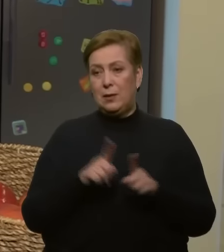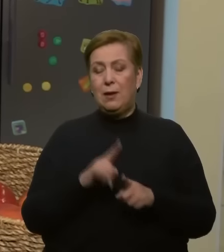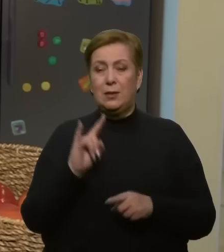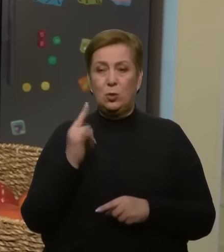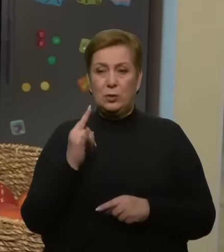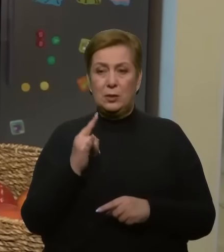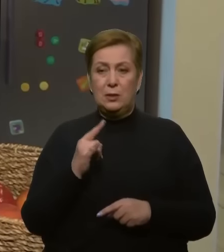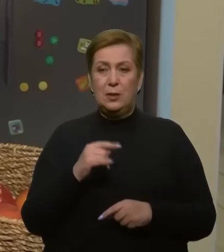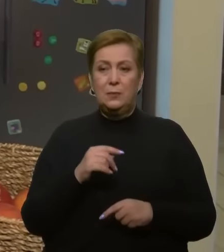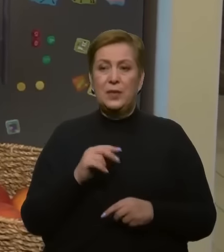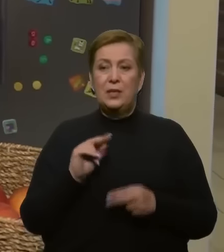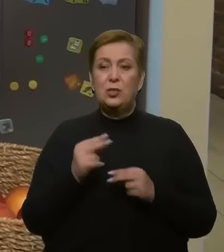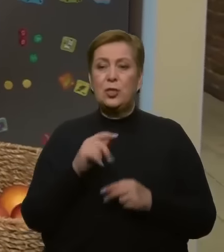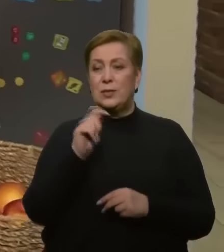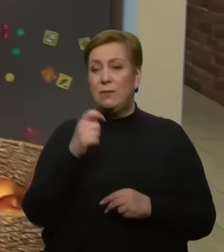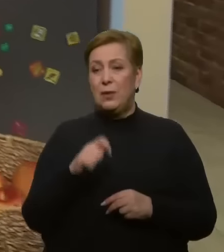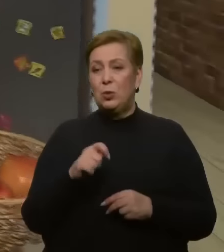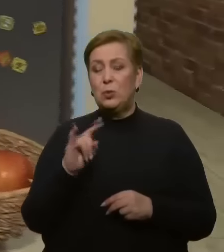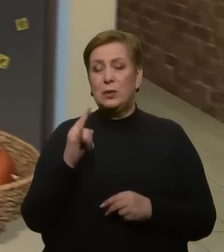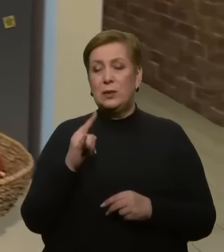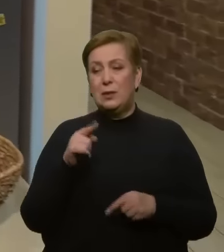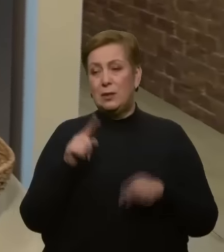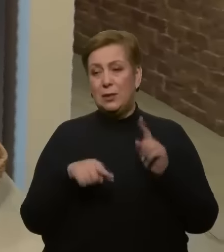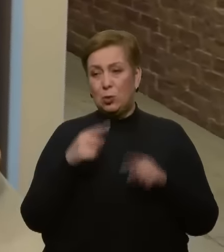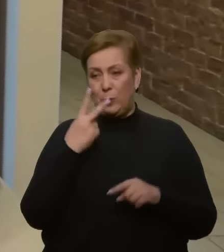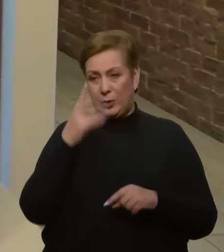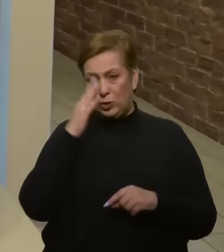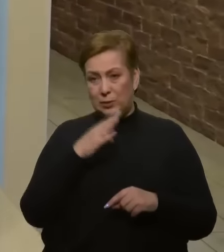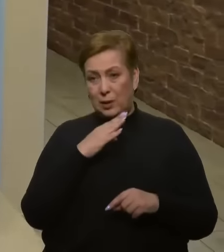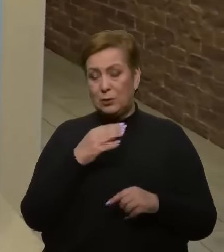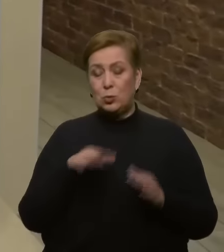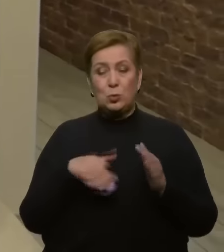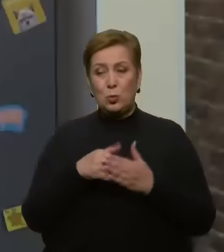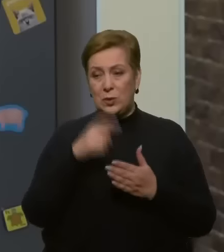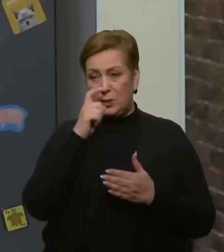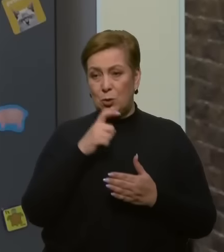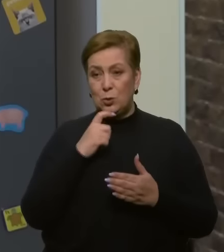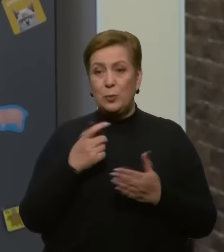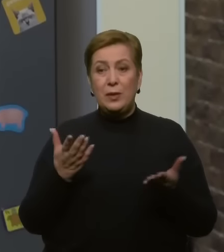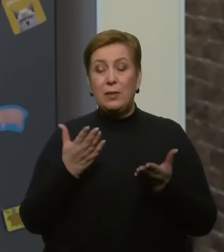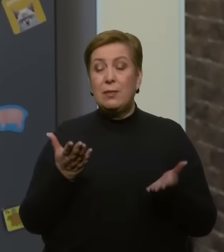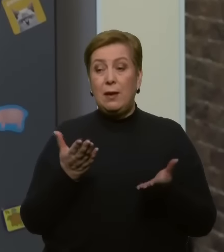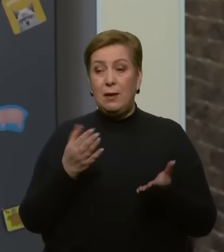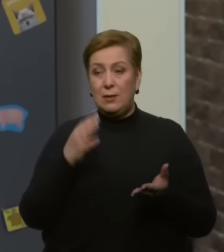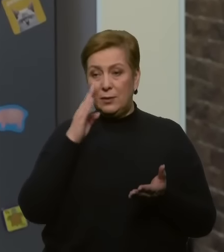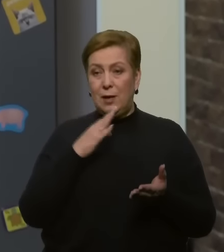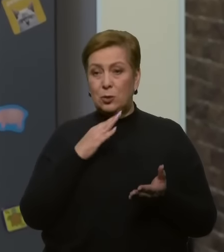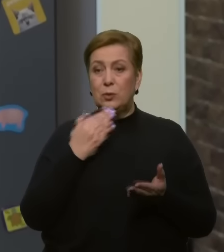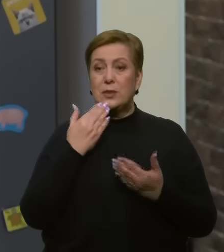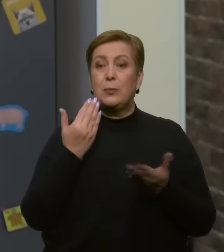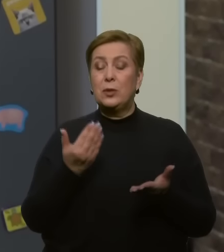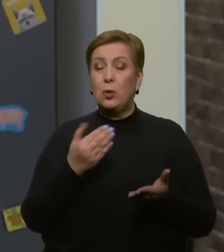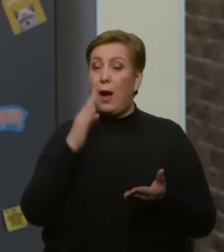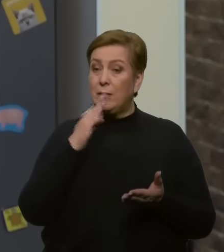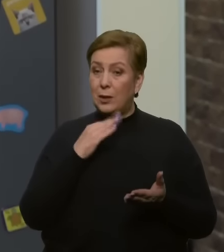війну донька Квітослава рідко бачила тата і сумує за ним. Вона досі не розуміє, де він. Вона в мене запитує, а тато мене любить?